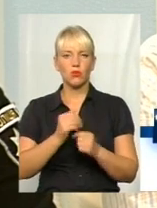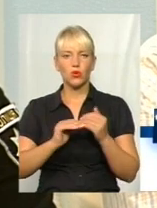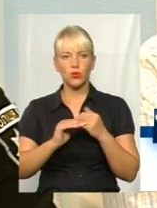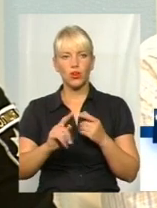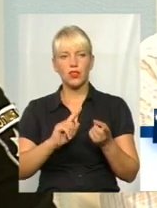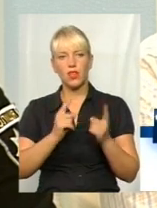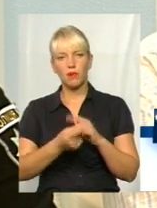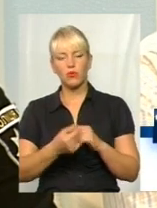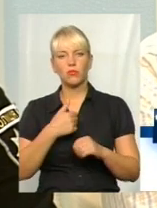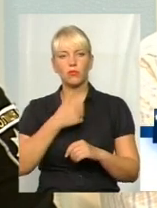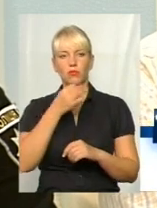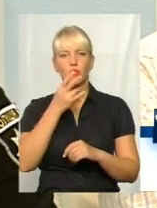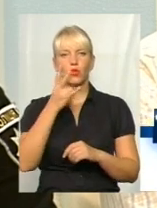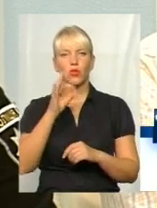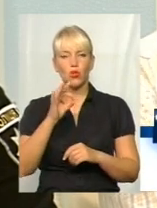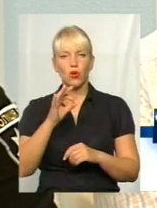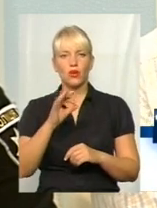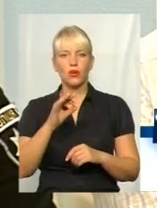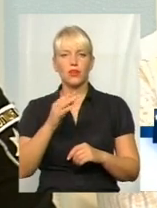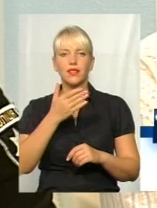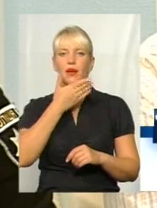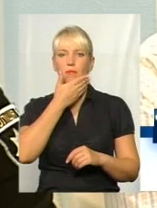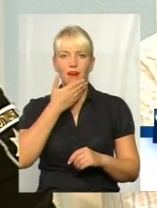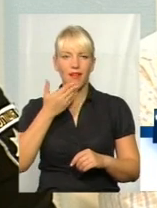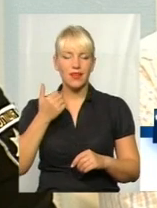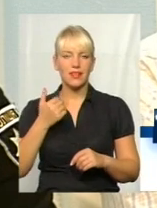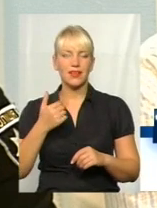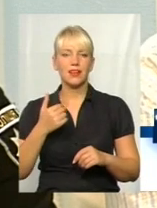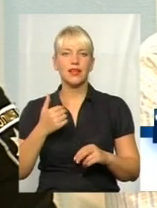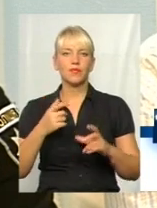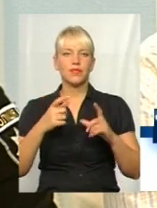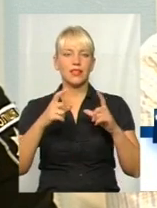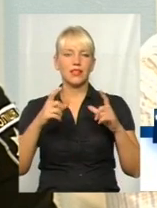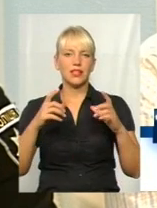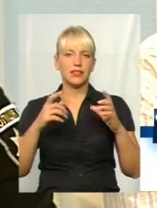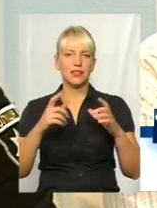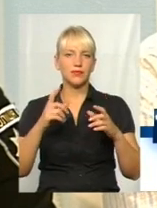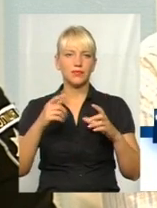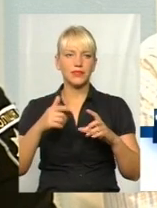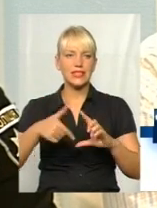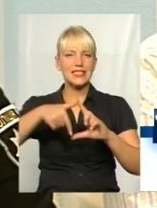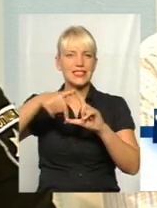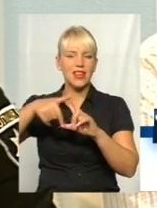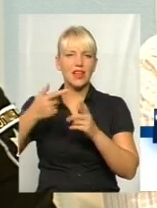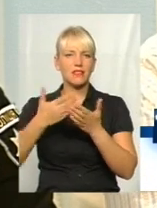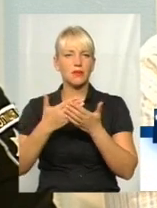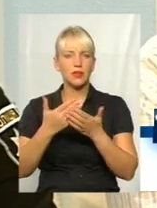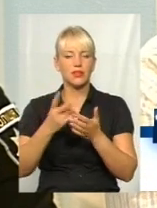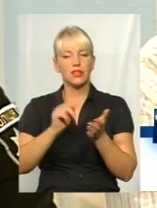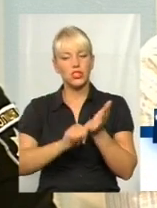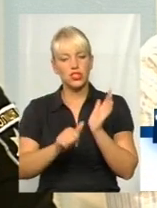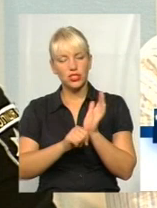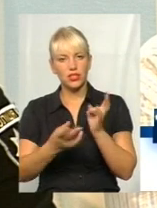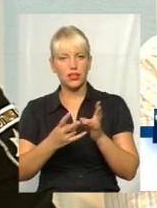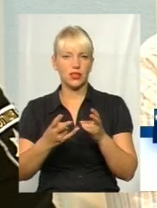мені подобається, але знаків то немає, що 60 кілометрів треба їхати, а не 100, а не 80. Знаків по місту. Довжно